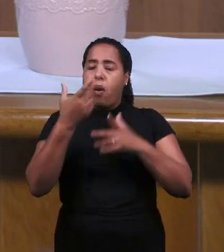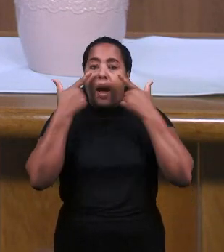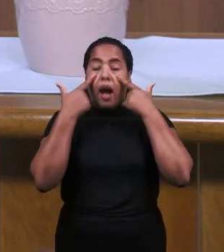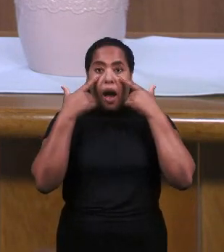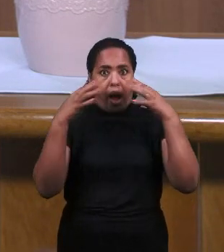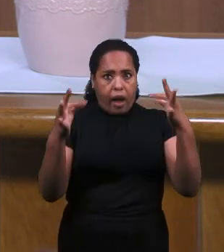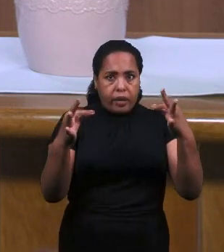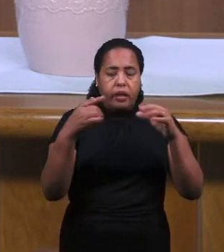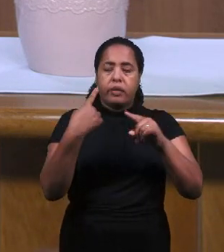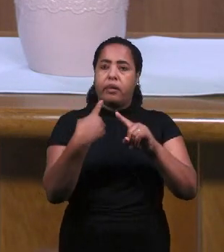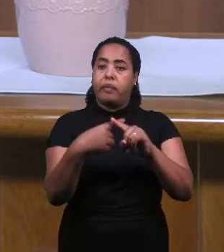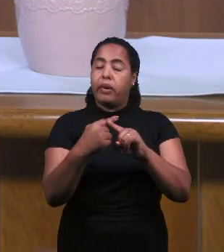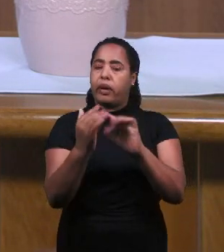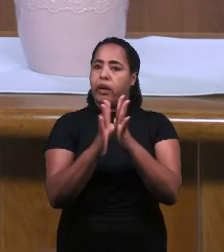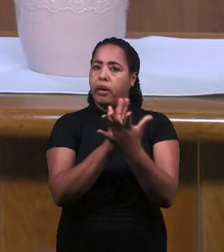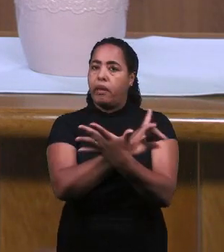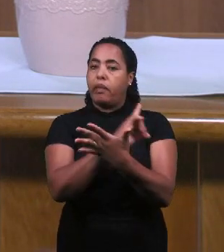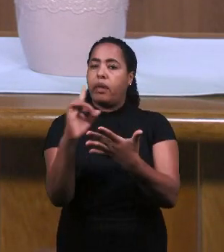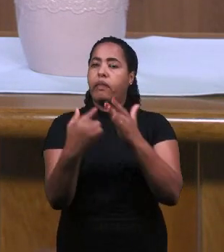Нам важно